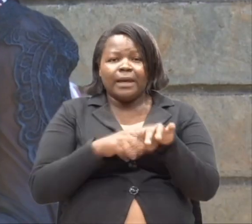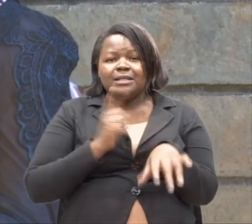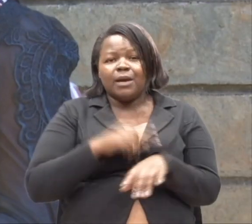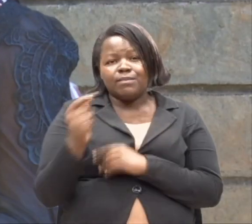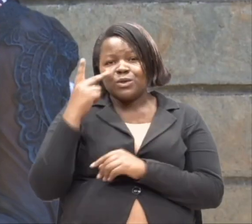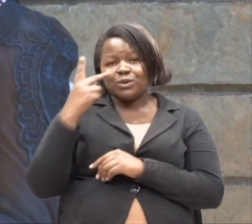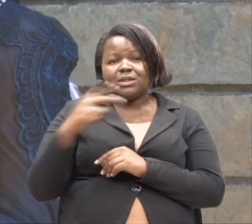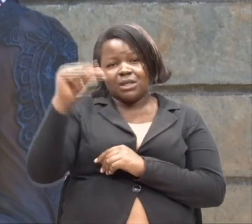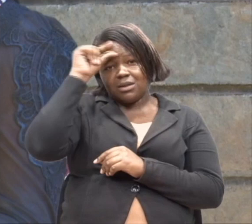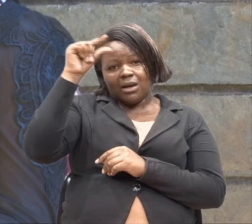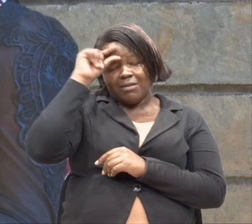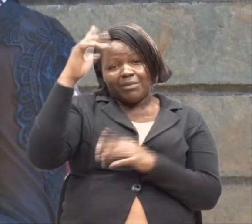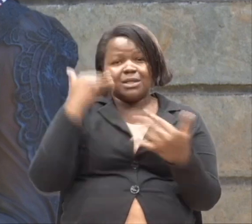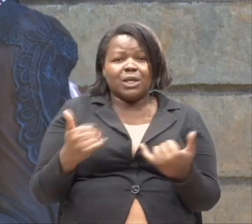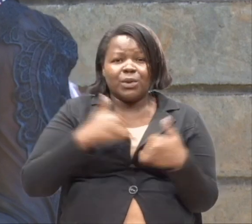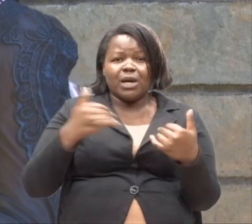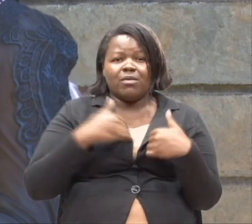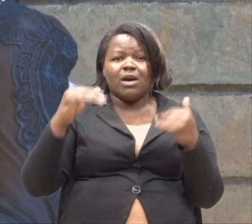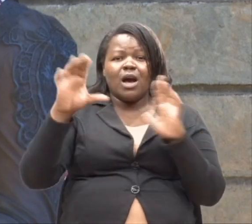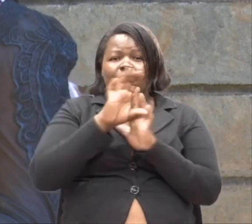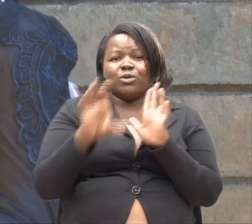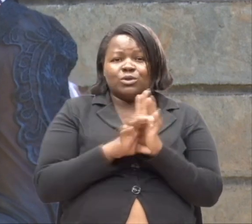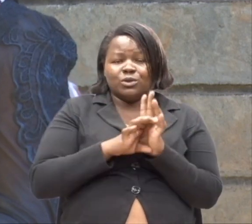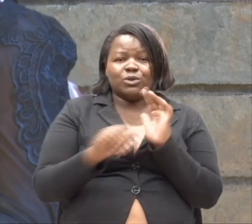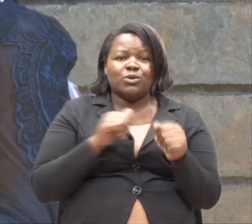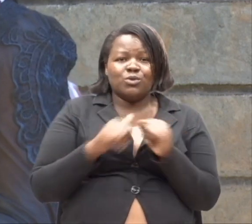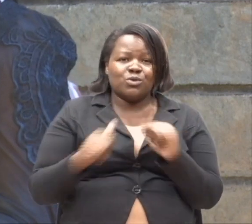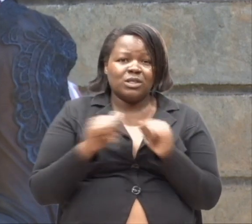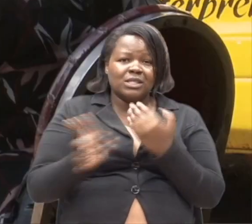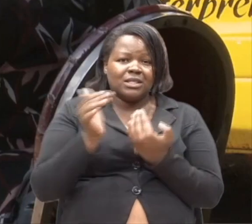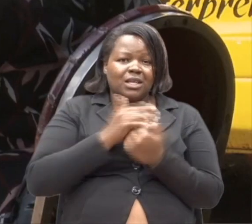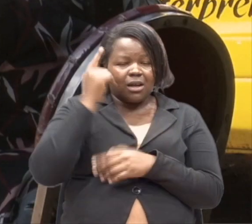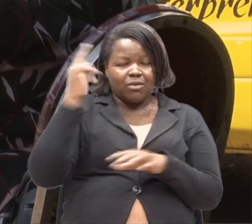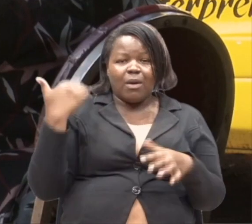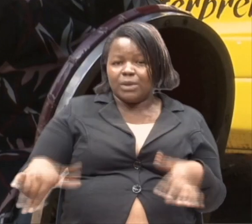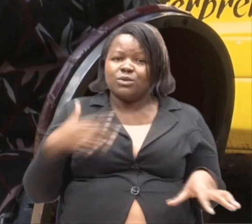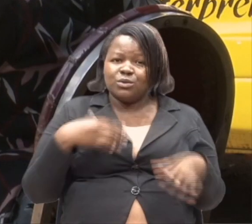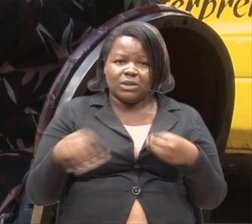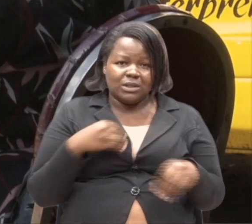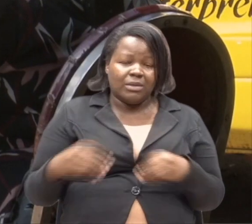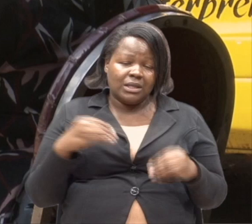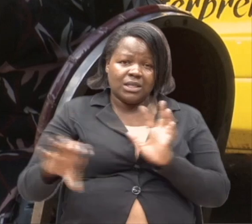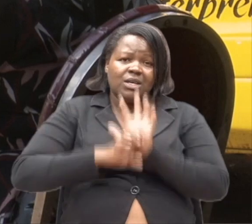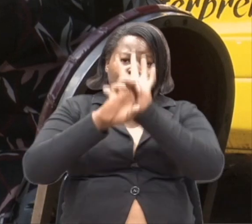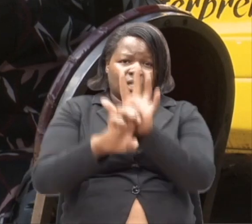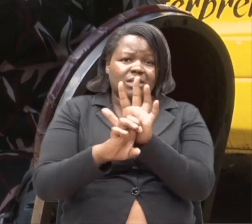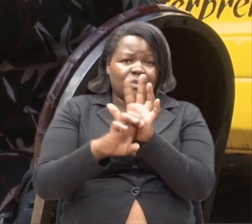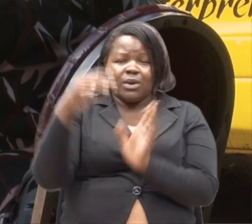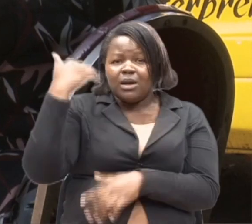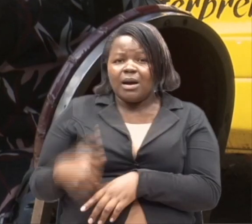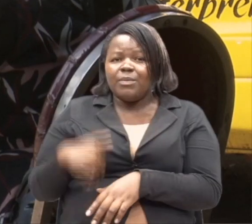Ukiangalia serikali sahi kuna constitutions nyingi ambazo zinatetea mutu ambaya naishi na ulemavu. Kwa mufano.